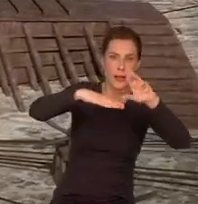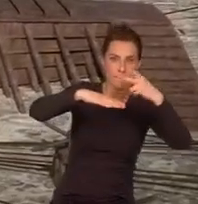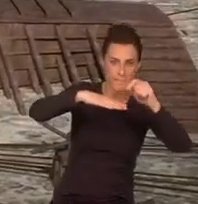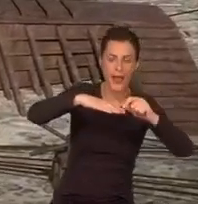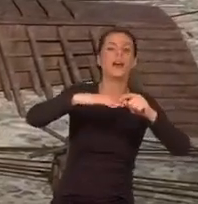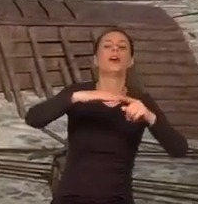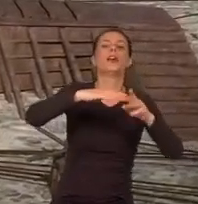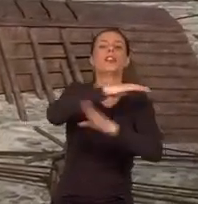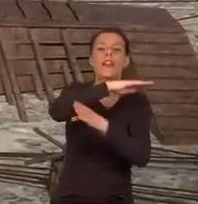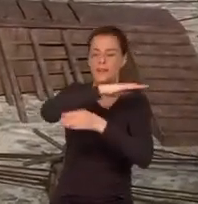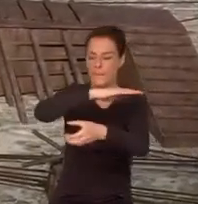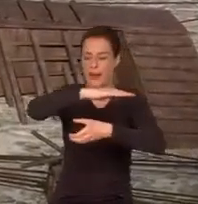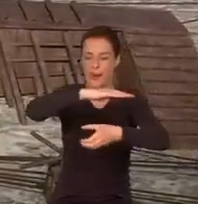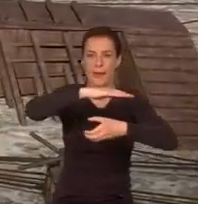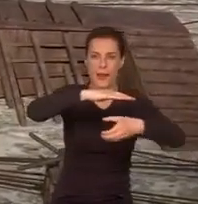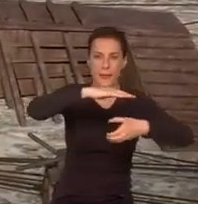balach drewna.